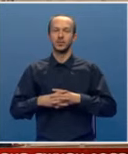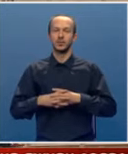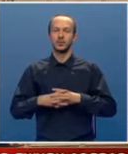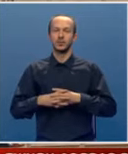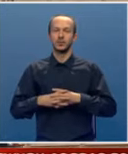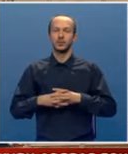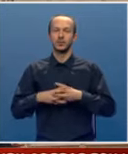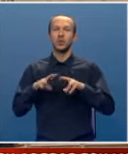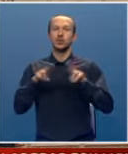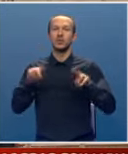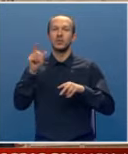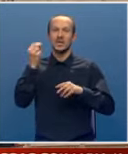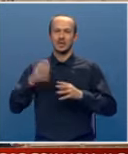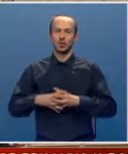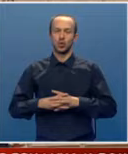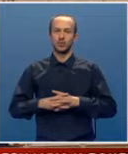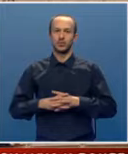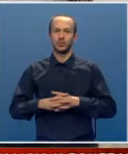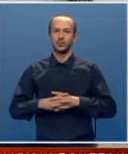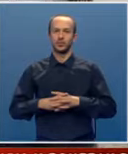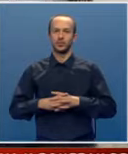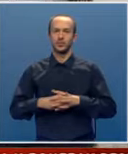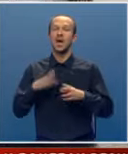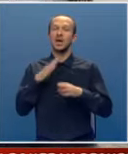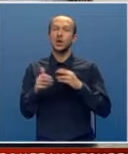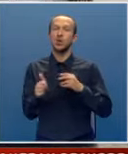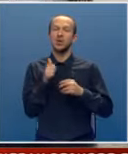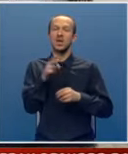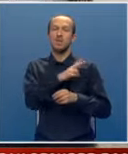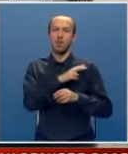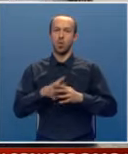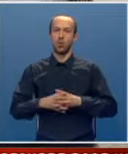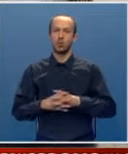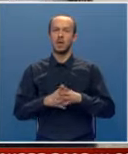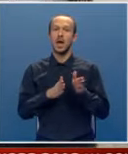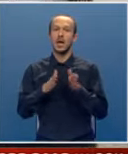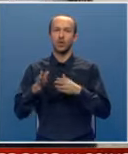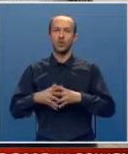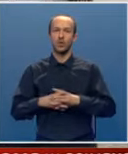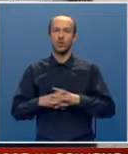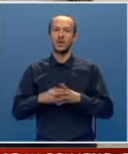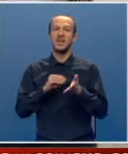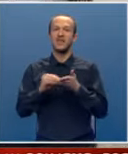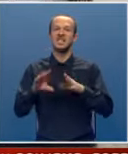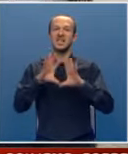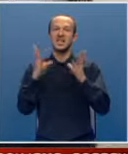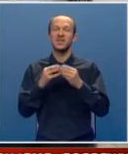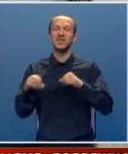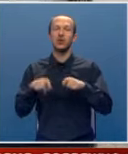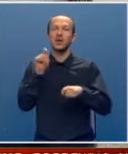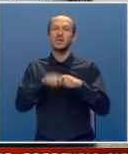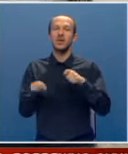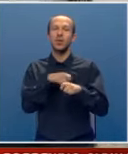oknima sudova Republice Srpskoj i Večkoj Dristrida. Na kraju svake godine imamo redovne referesanje svih direktora